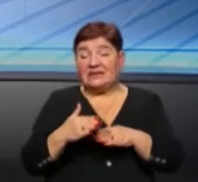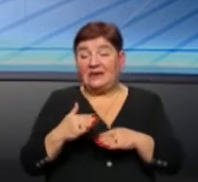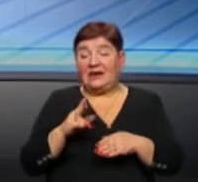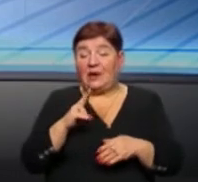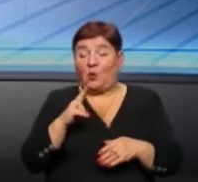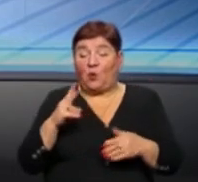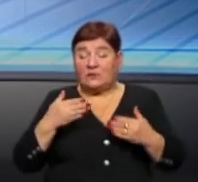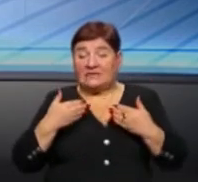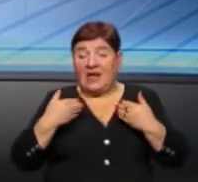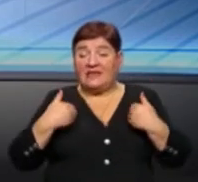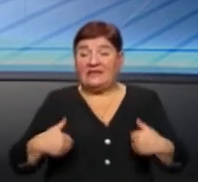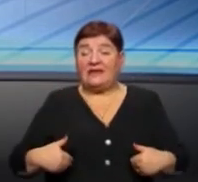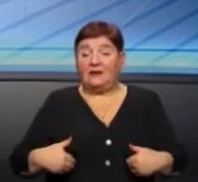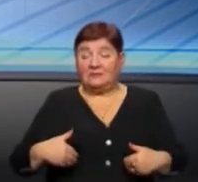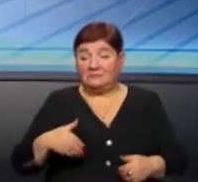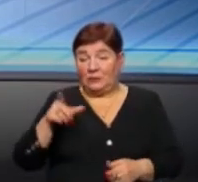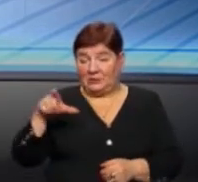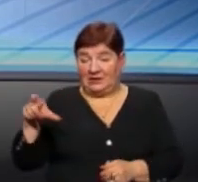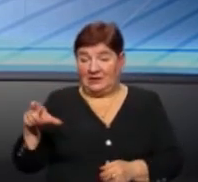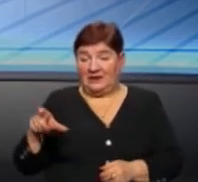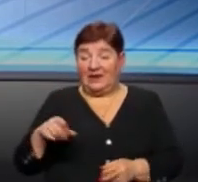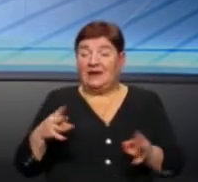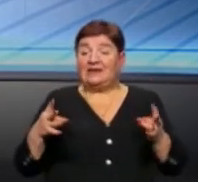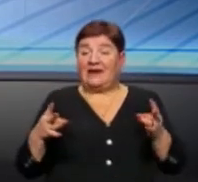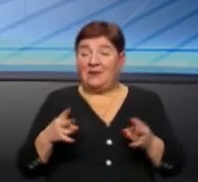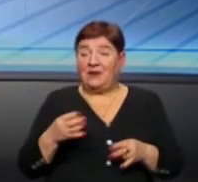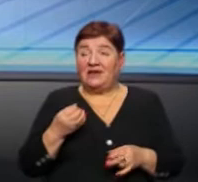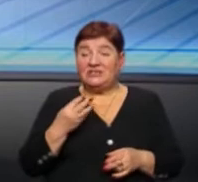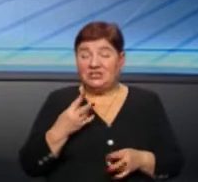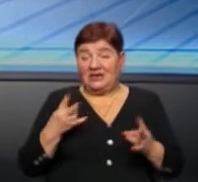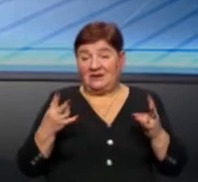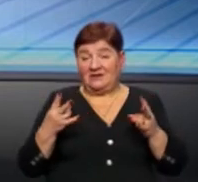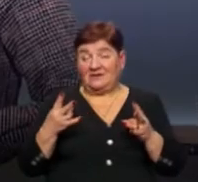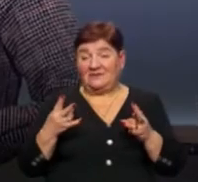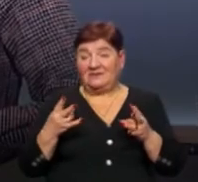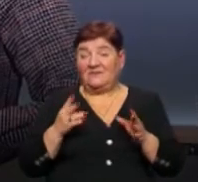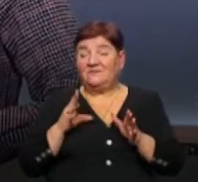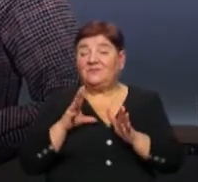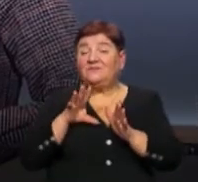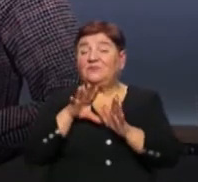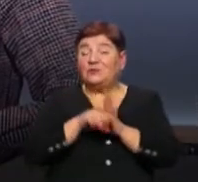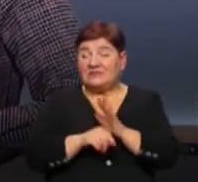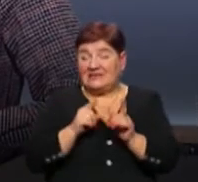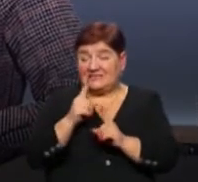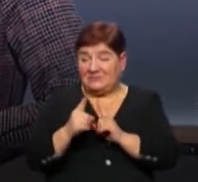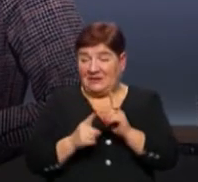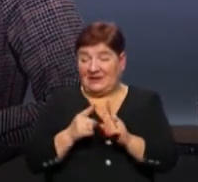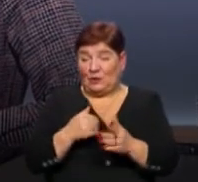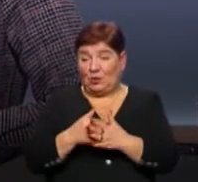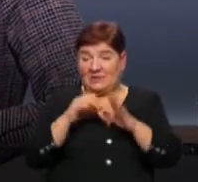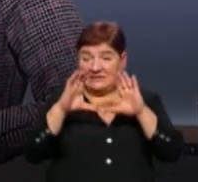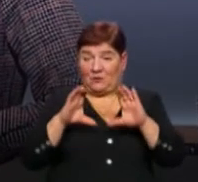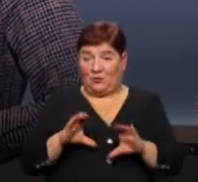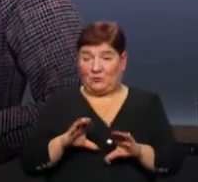наприклад, якоїсь людини. Тобто треба ще вносити зміни до закону? Ні, на даному... Щоб вже чітко було визначено.